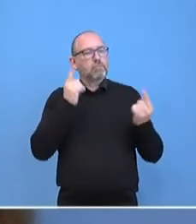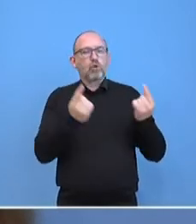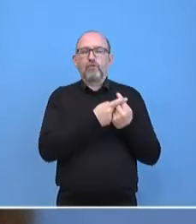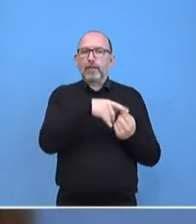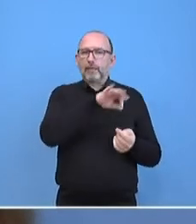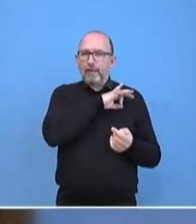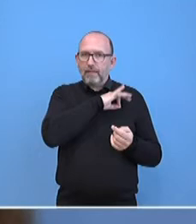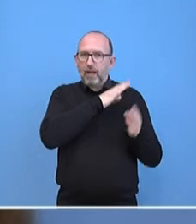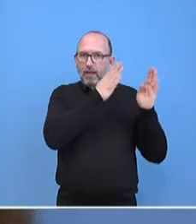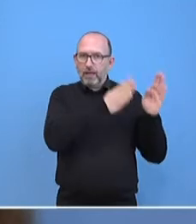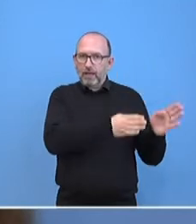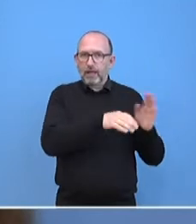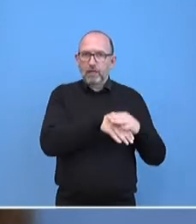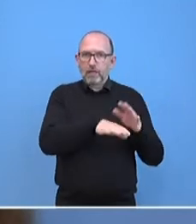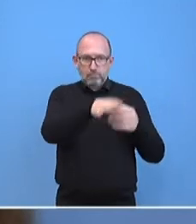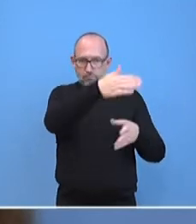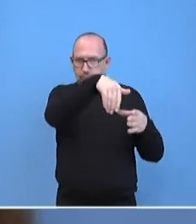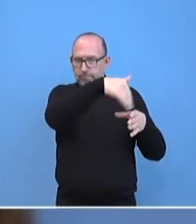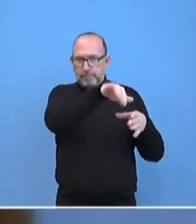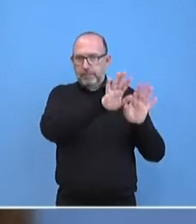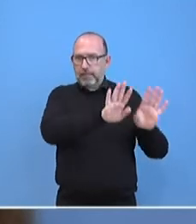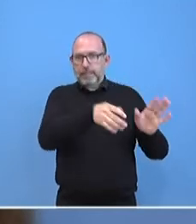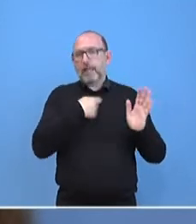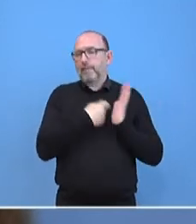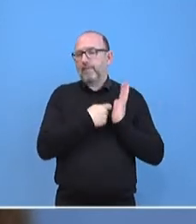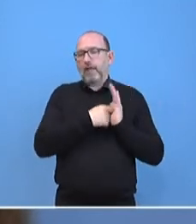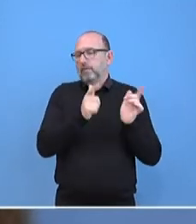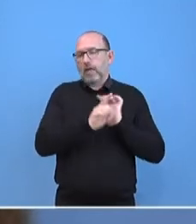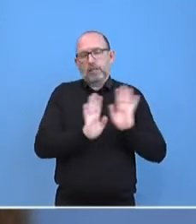Und wir möchten die an dieser Stelle nicht bewerten.